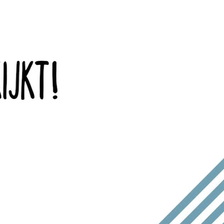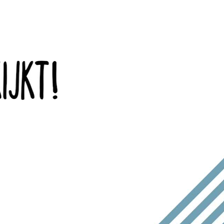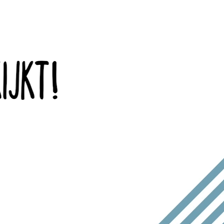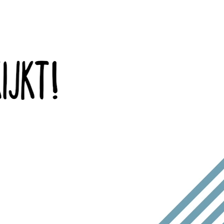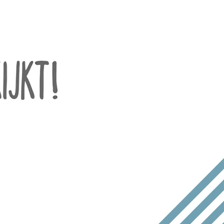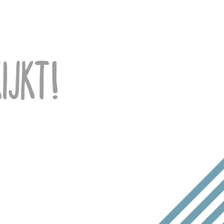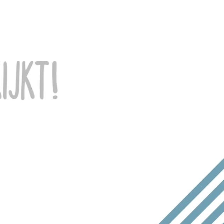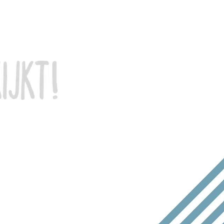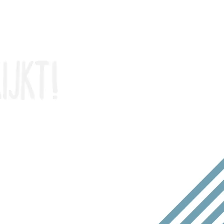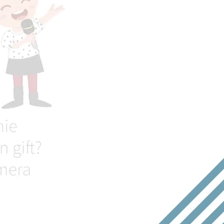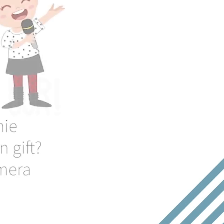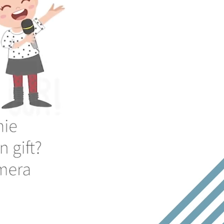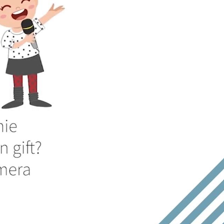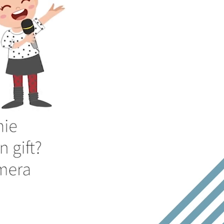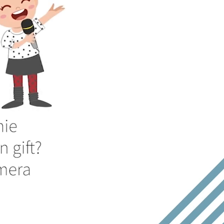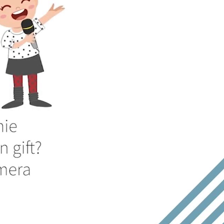MUZIEK